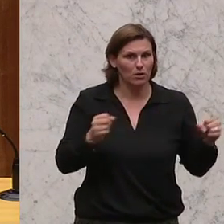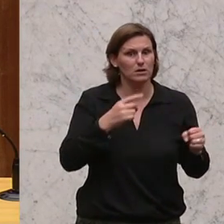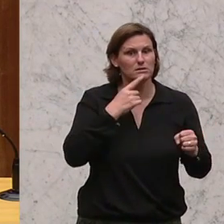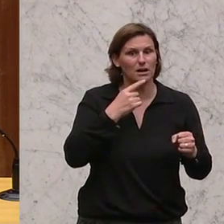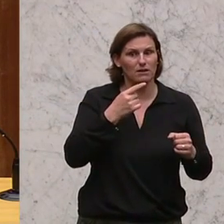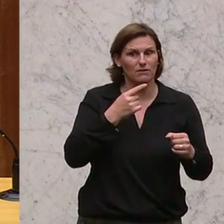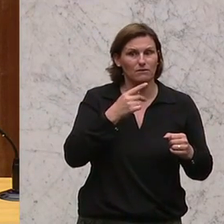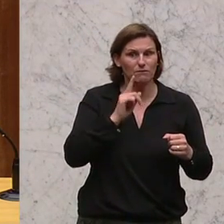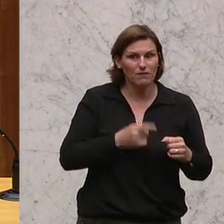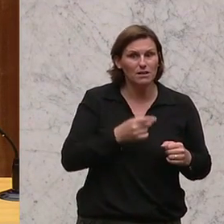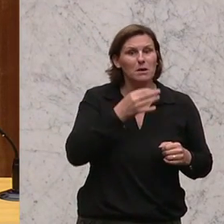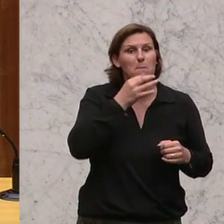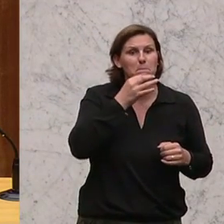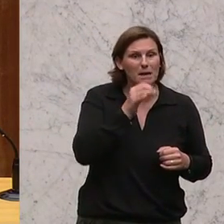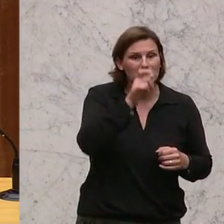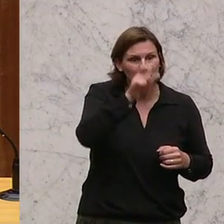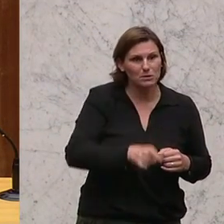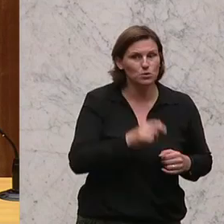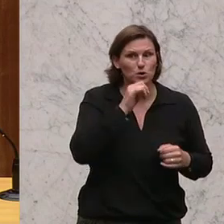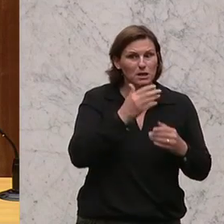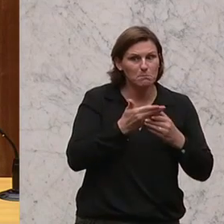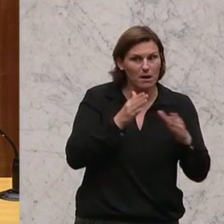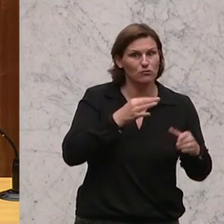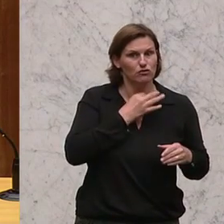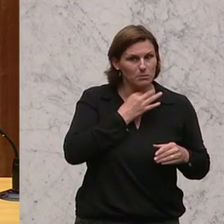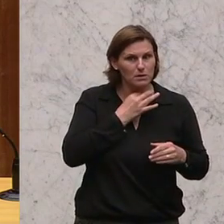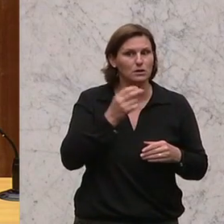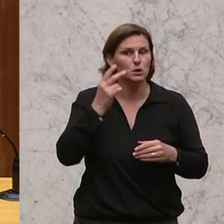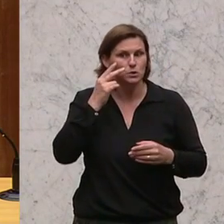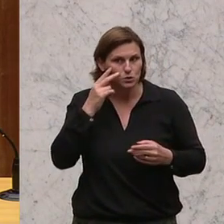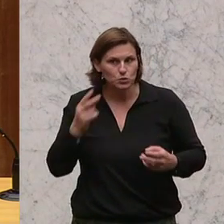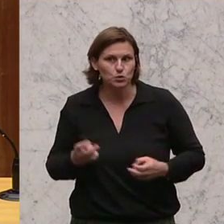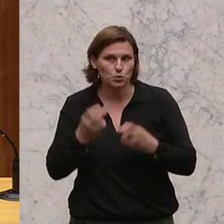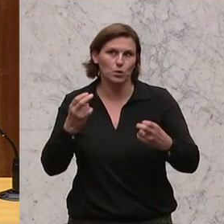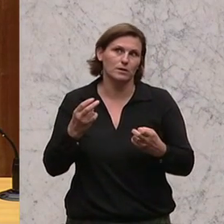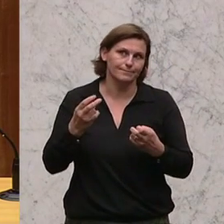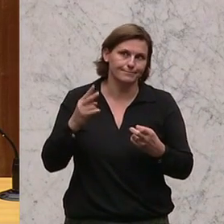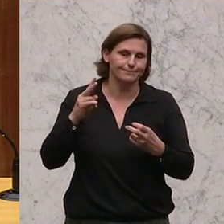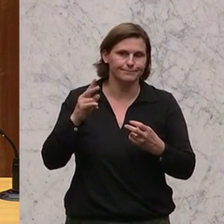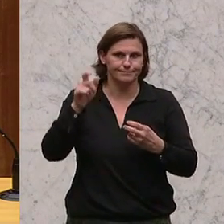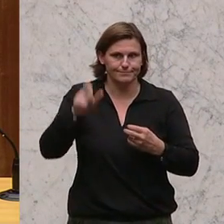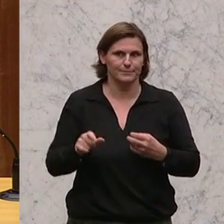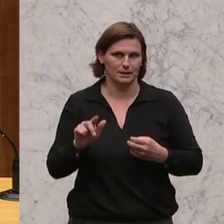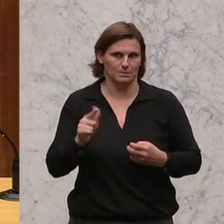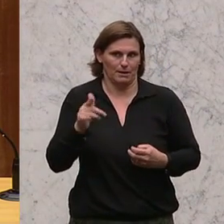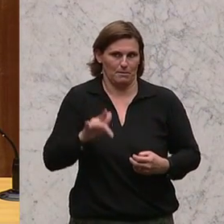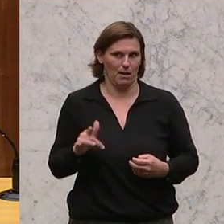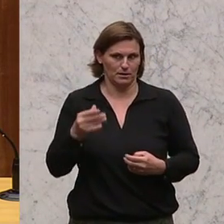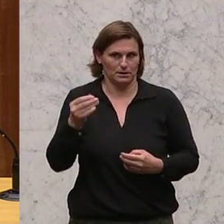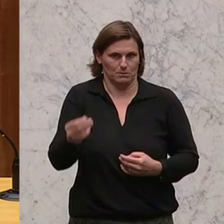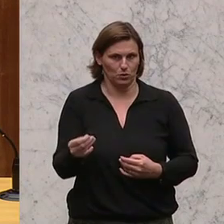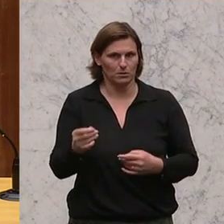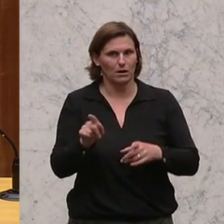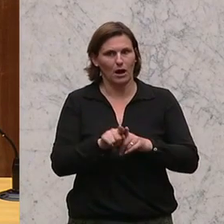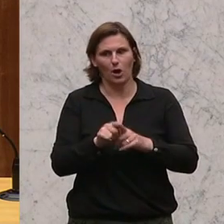Mehrheit hat, dann schauen wir, dass die zweite Beste eine Mehrheit hat. Und die Kollegin Kraker ist sicher geeignet, genauso auch wie die Kollegin